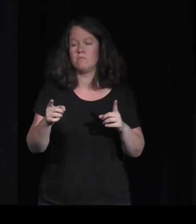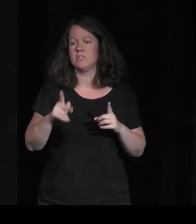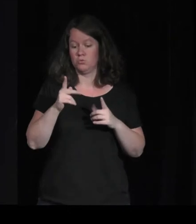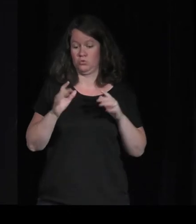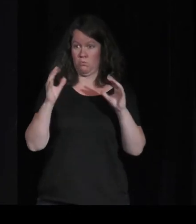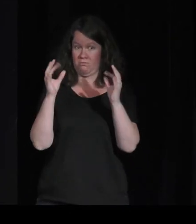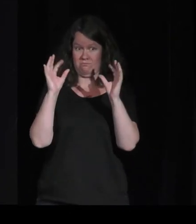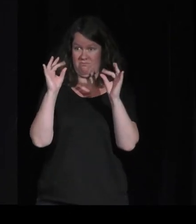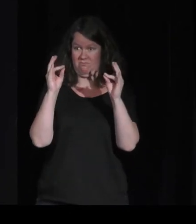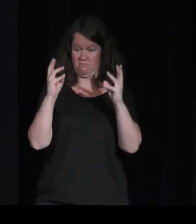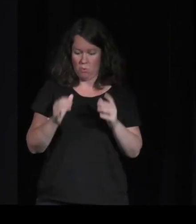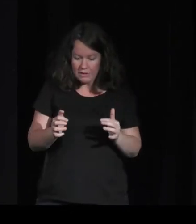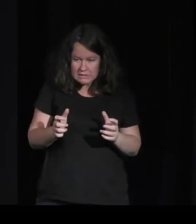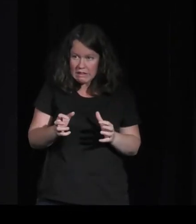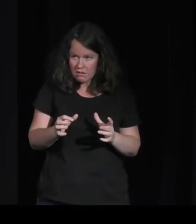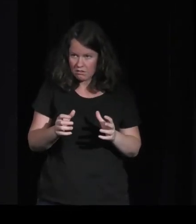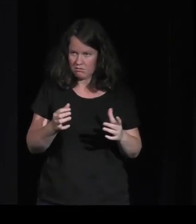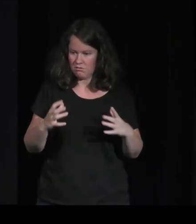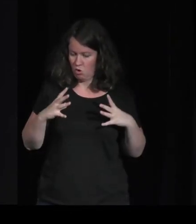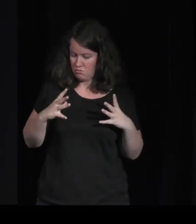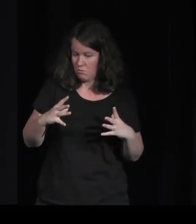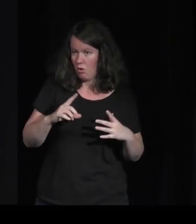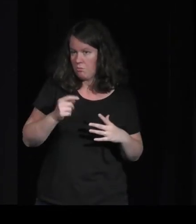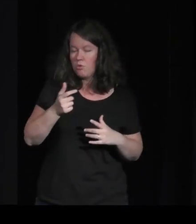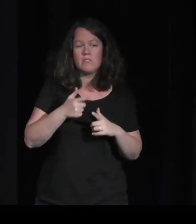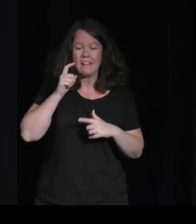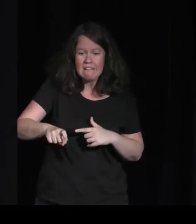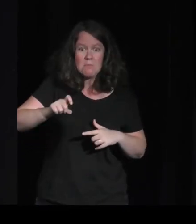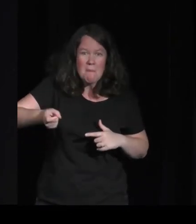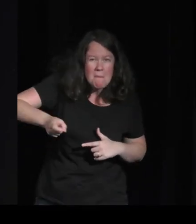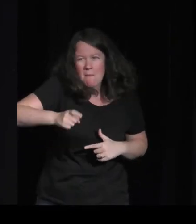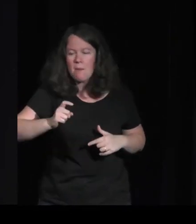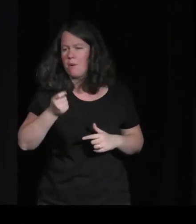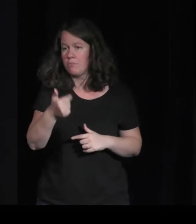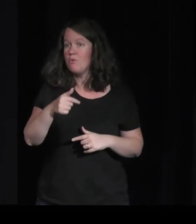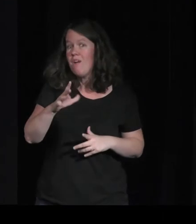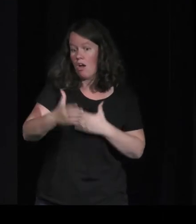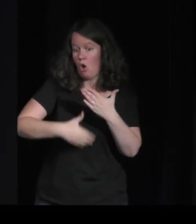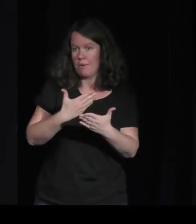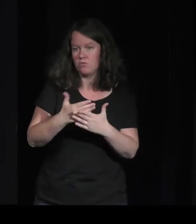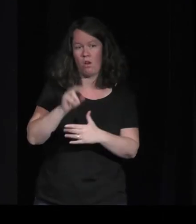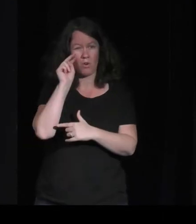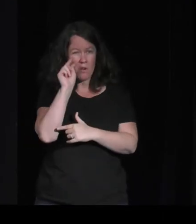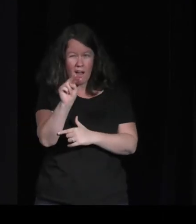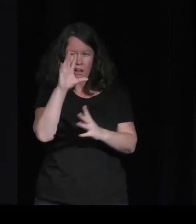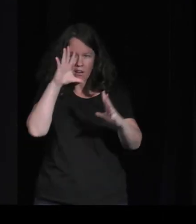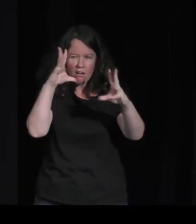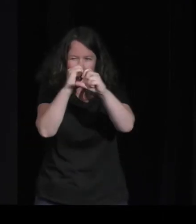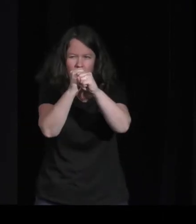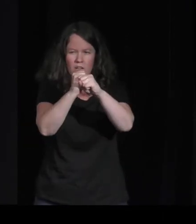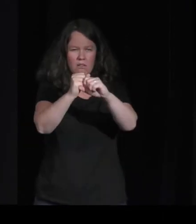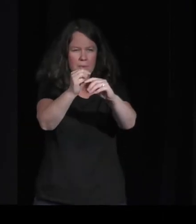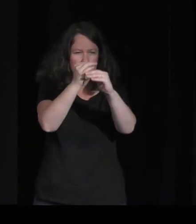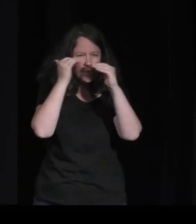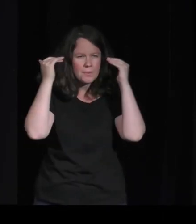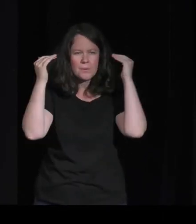elle est plutôt esthétique, plutôt dans le regard, dans l'exploration, dans la découverte d'espace et de choses comme ça. Donc